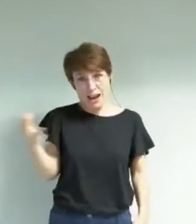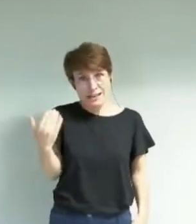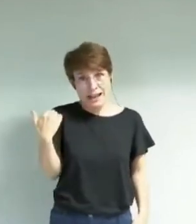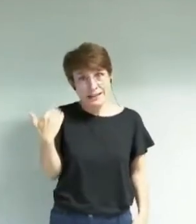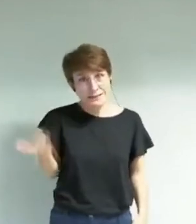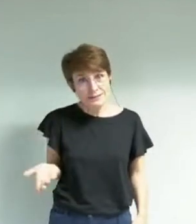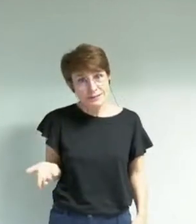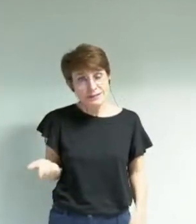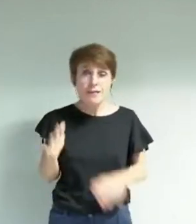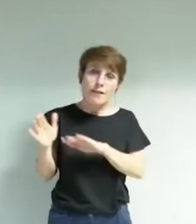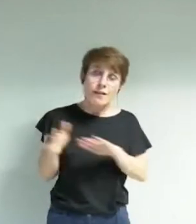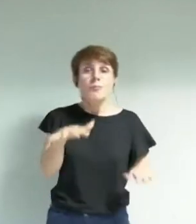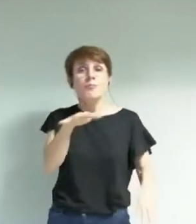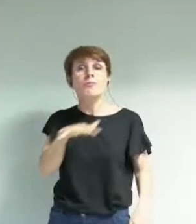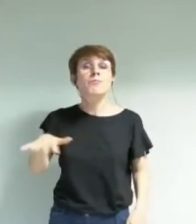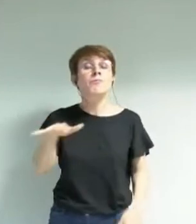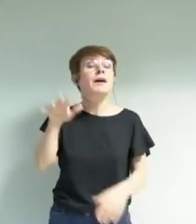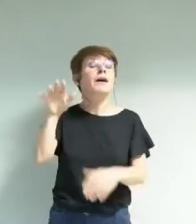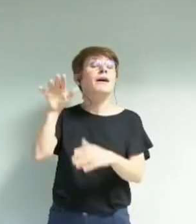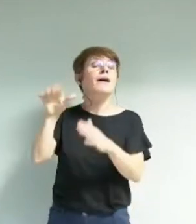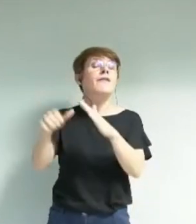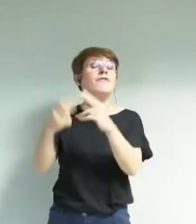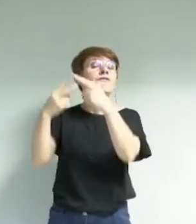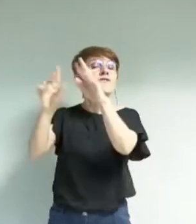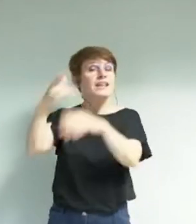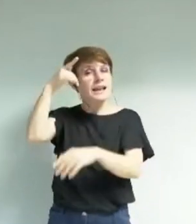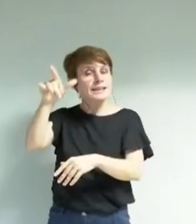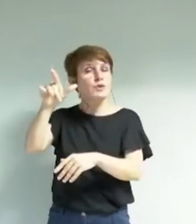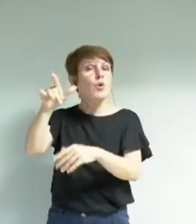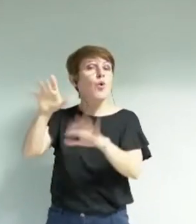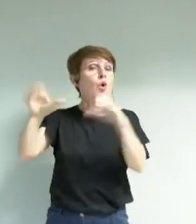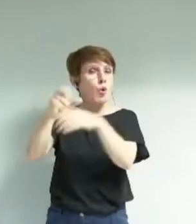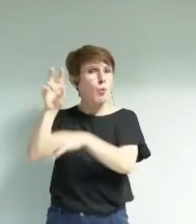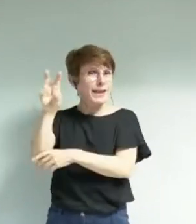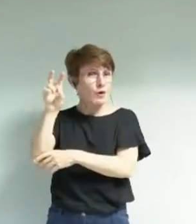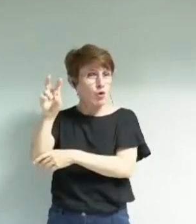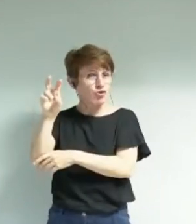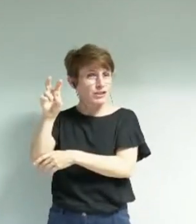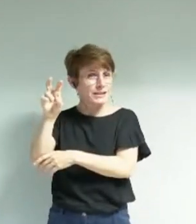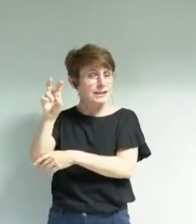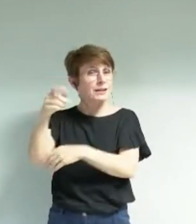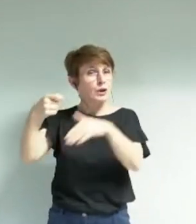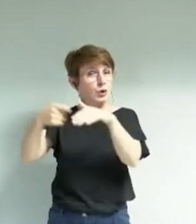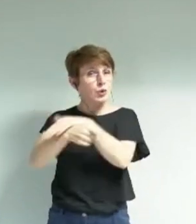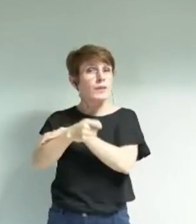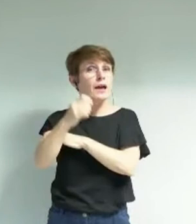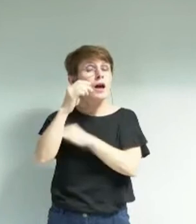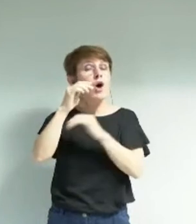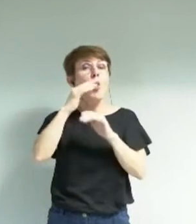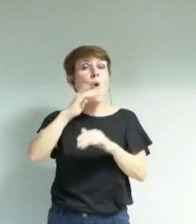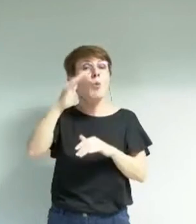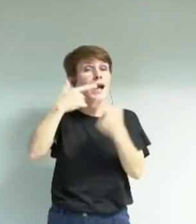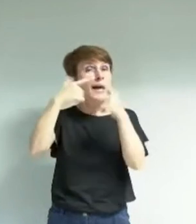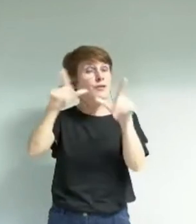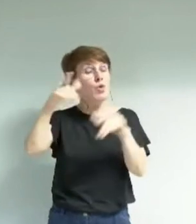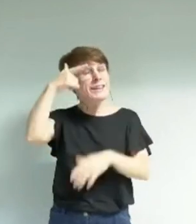quant aux écologistes de Lyon ils viennent de baisser de 500 000 euros l'aide à l'opéra de Lyon donc voilà